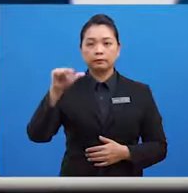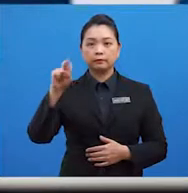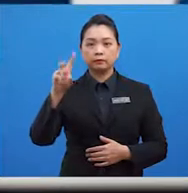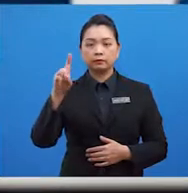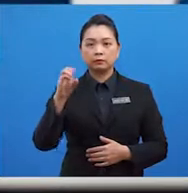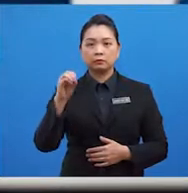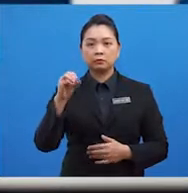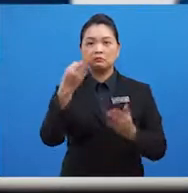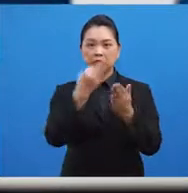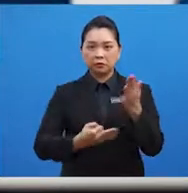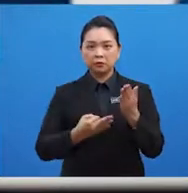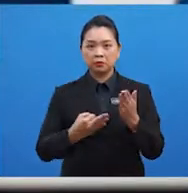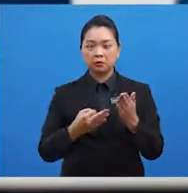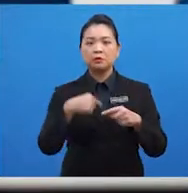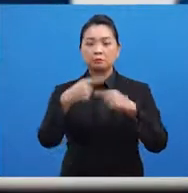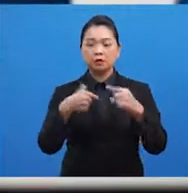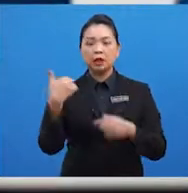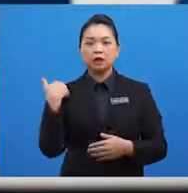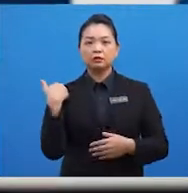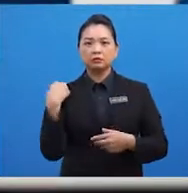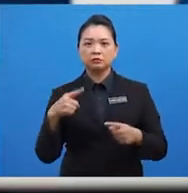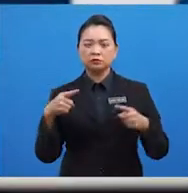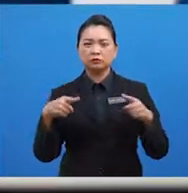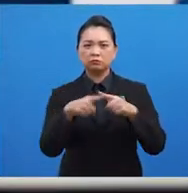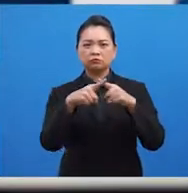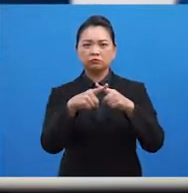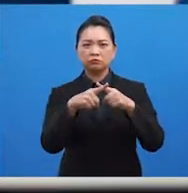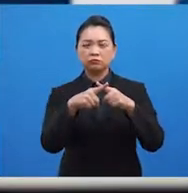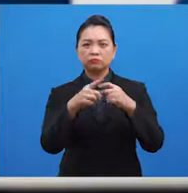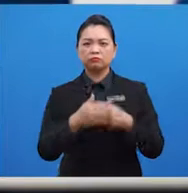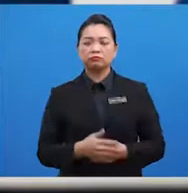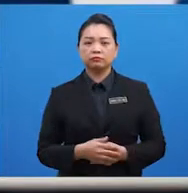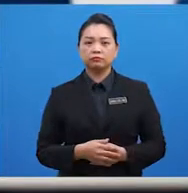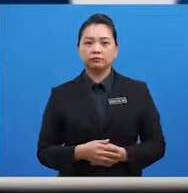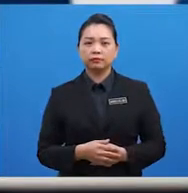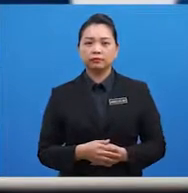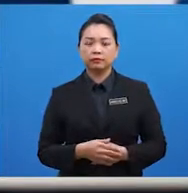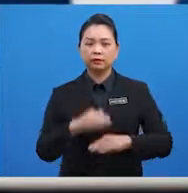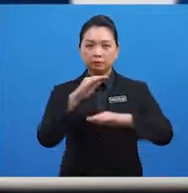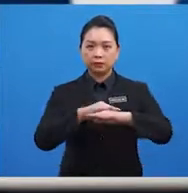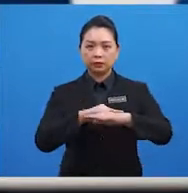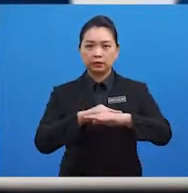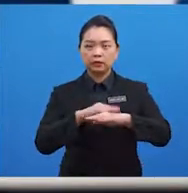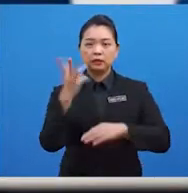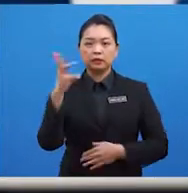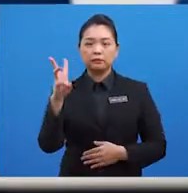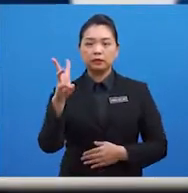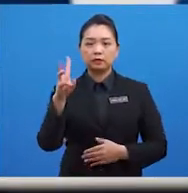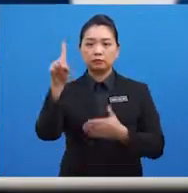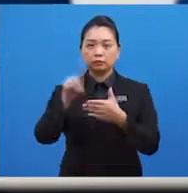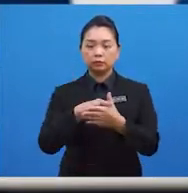setelah muncul konfrontasi antara Indonesia dan Malaysia pada 16 September